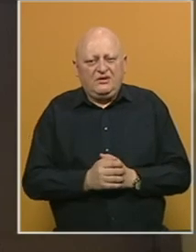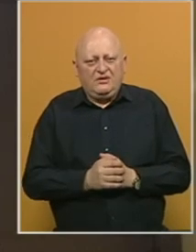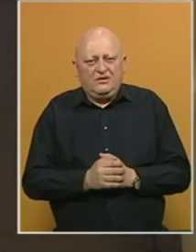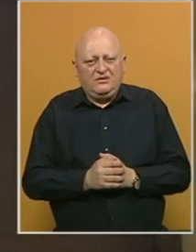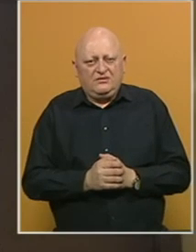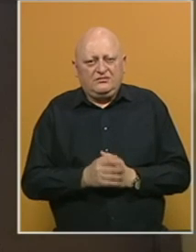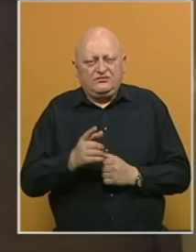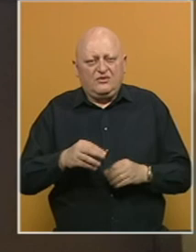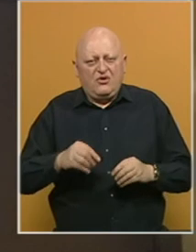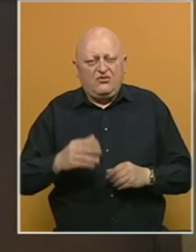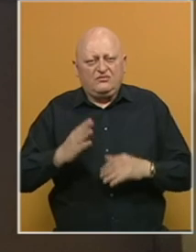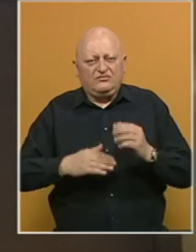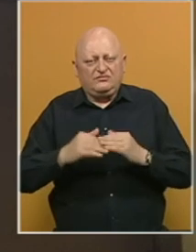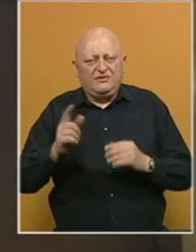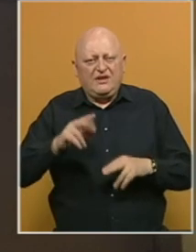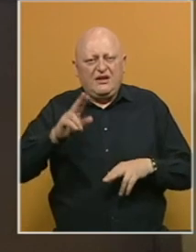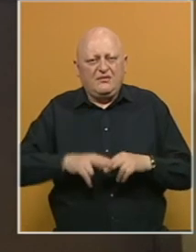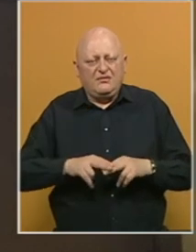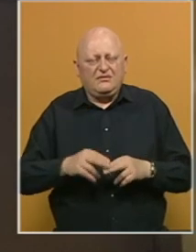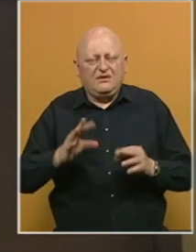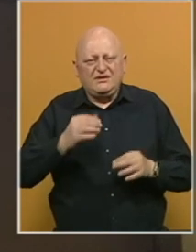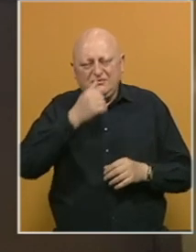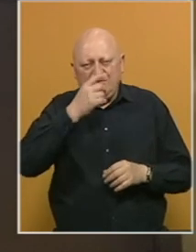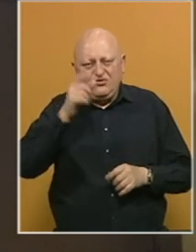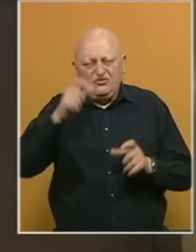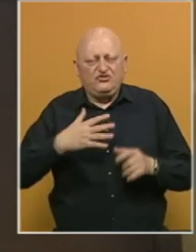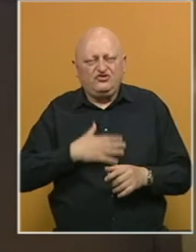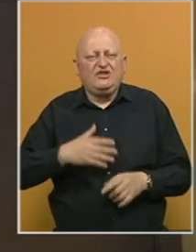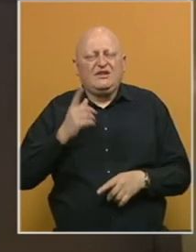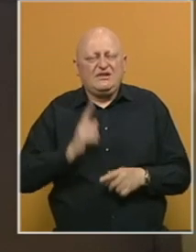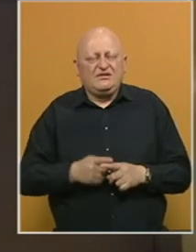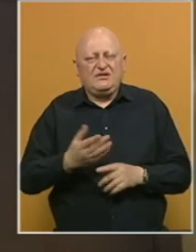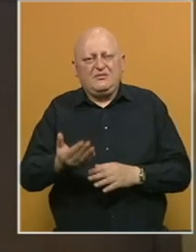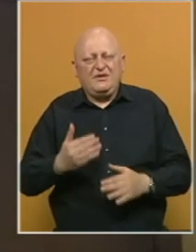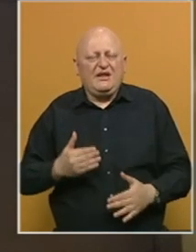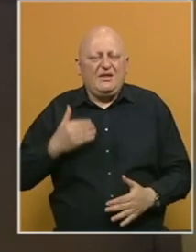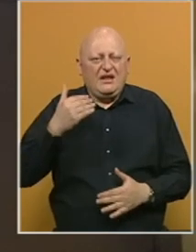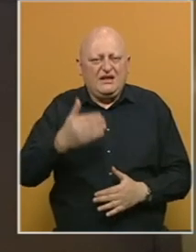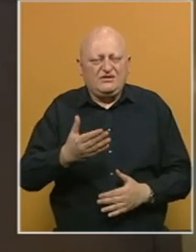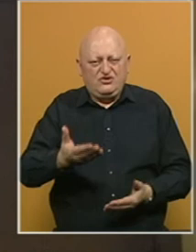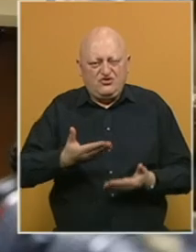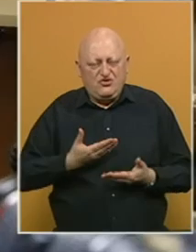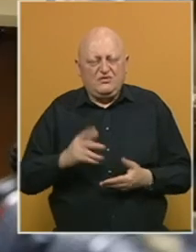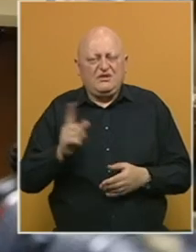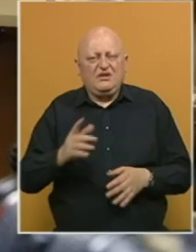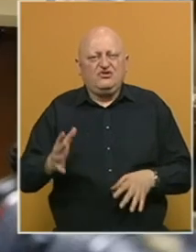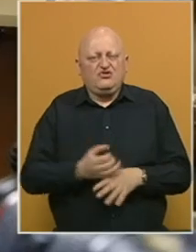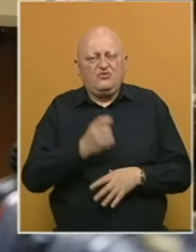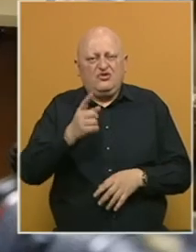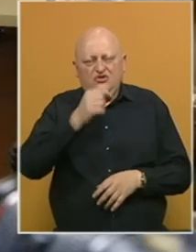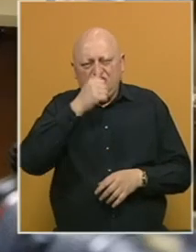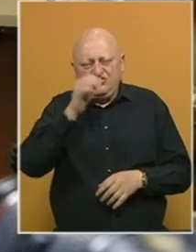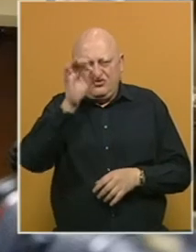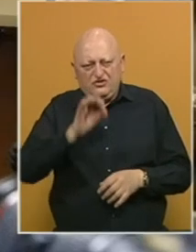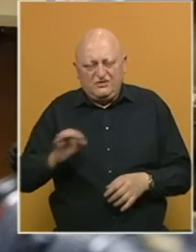Ova zemlja je izgrađena na nepravdi, ali desetine miliona ljudi žele istinu. I prije ili kasnije će je dobiti. Neće uspjeti u onome što su